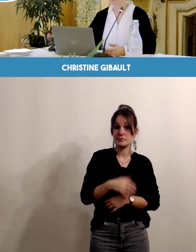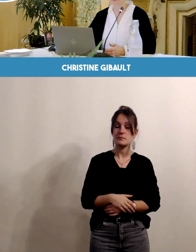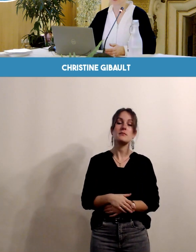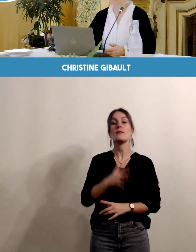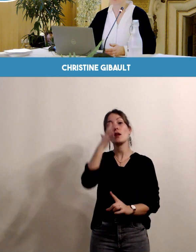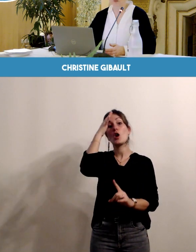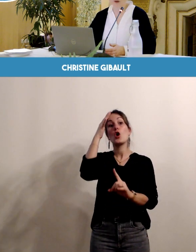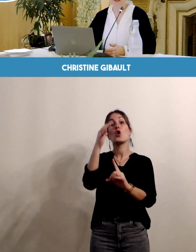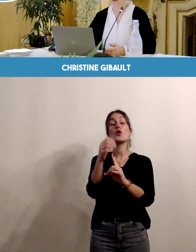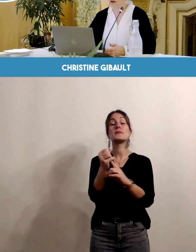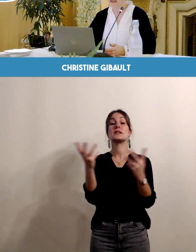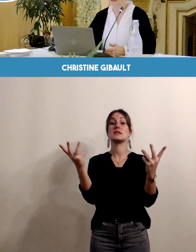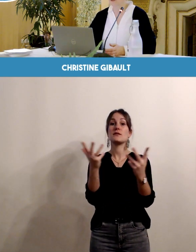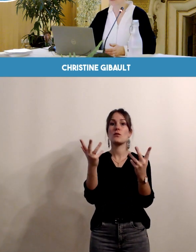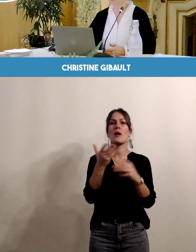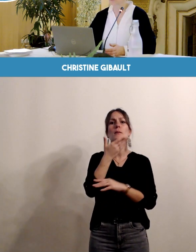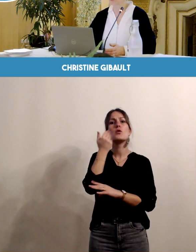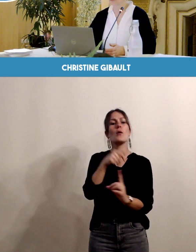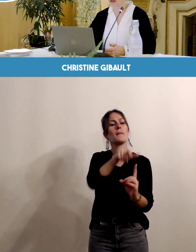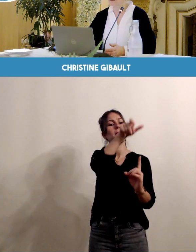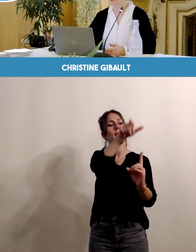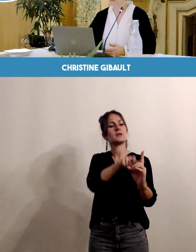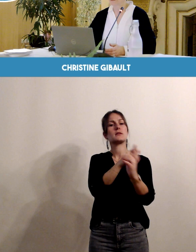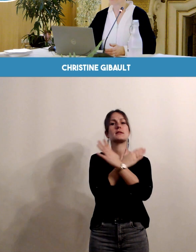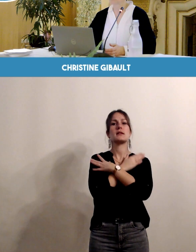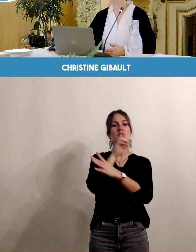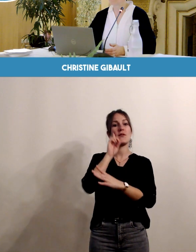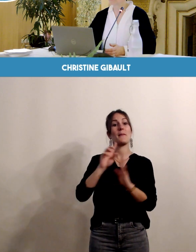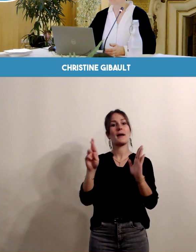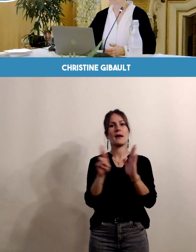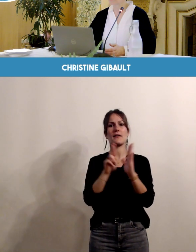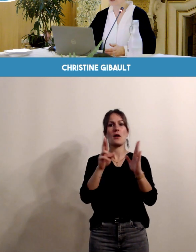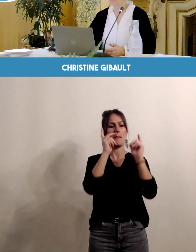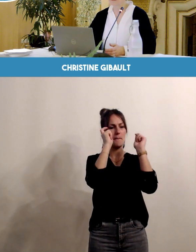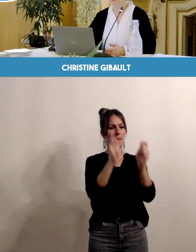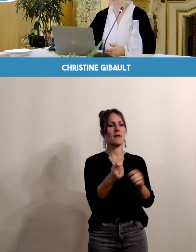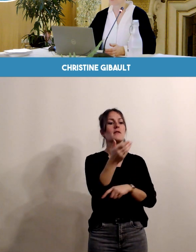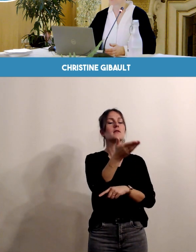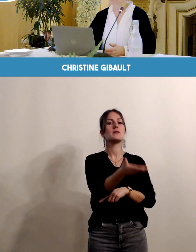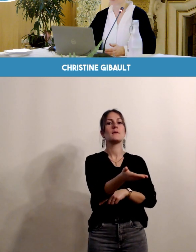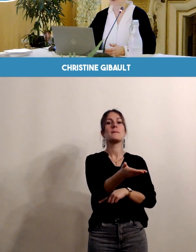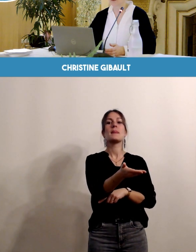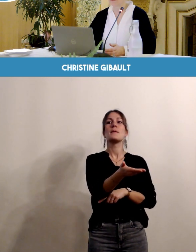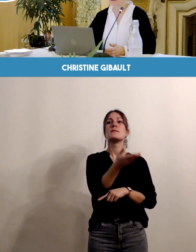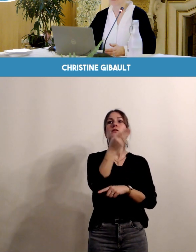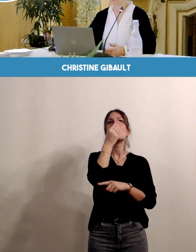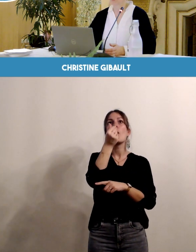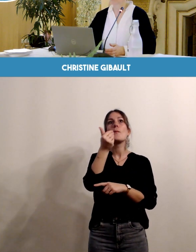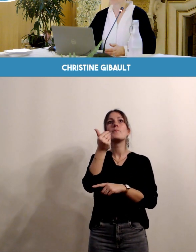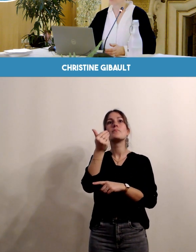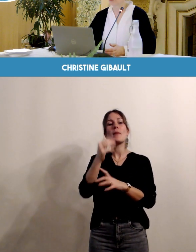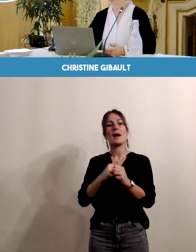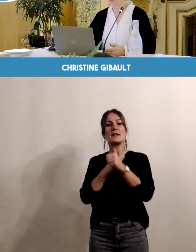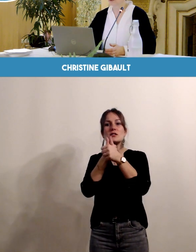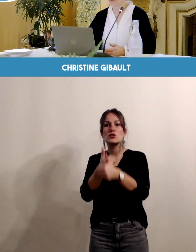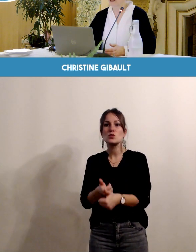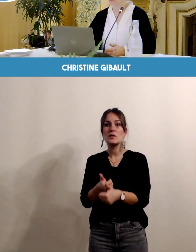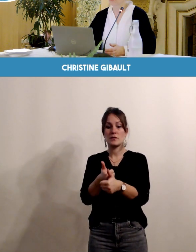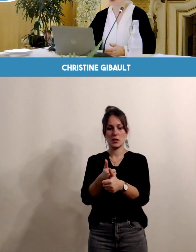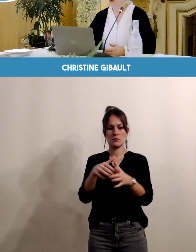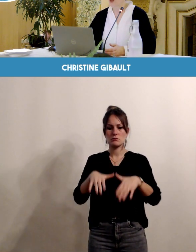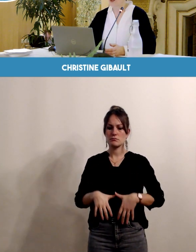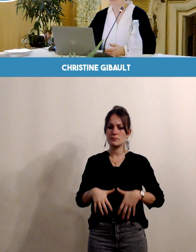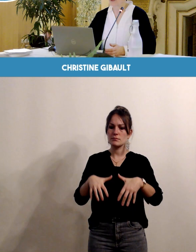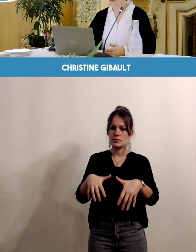pour but de renforcer justement la coordination de vos soins et de permettre une continuité dans votre suivi tout au long de votre